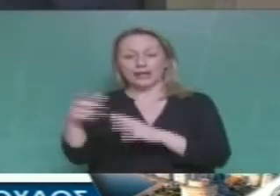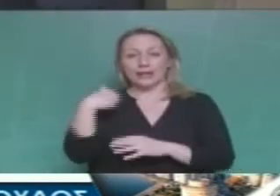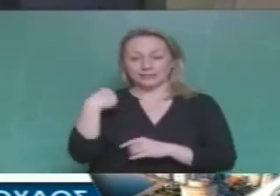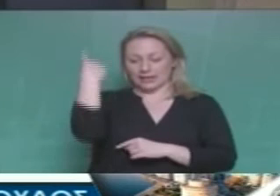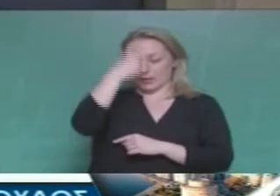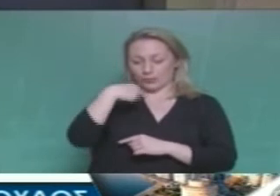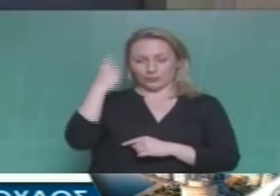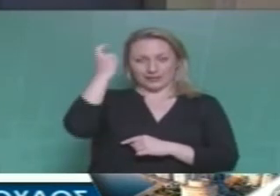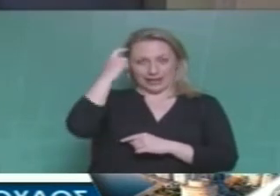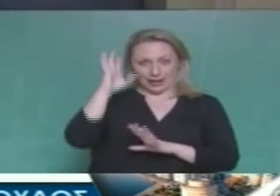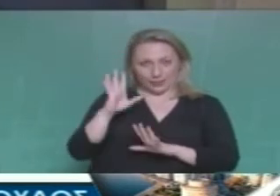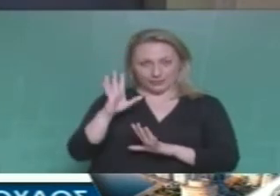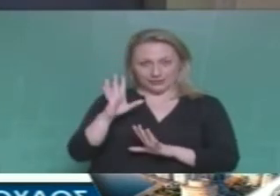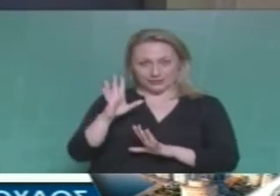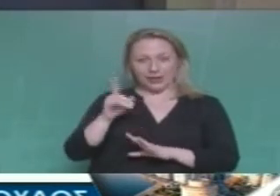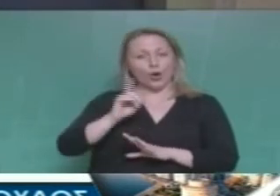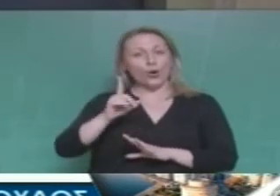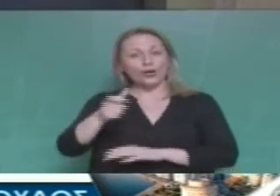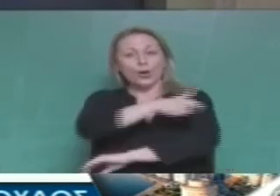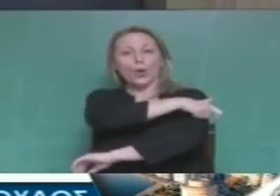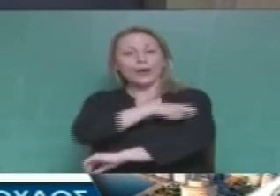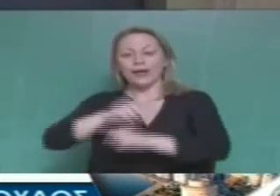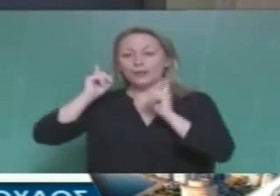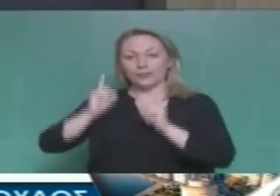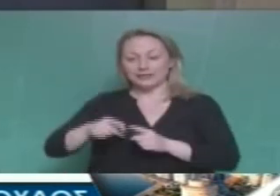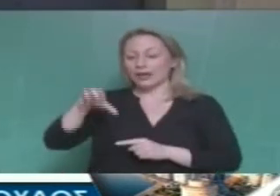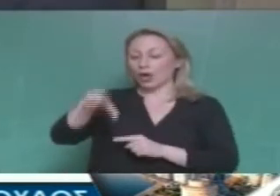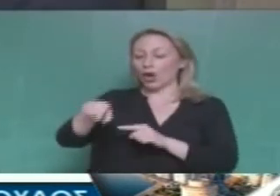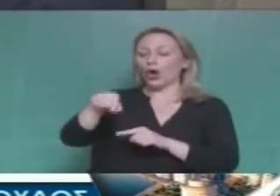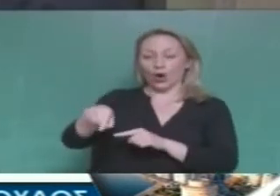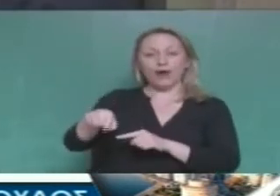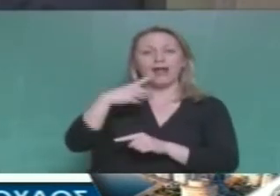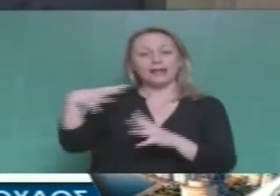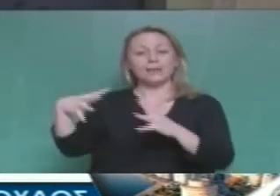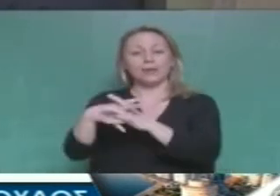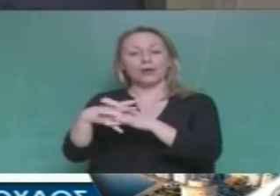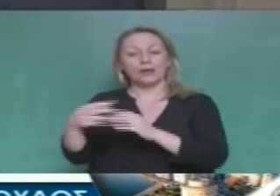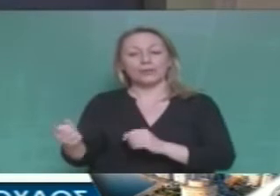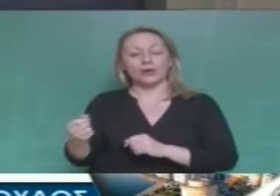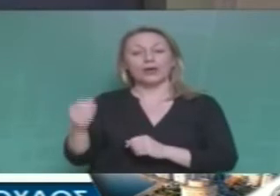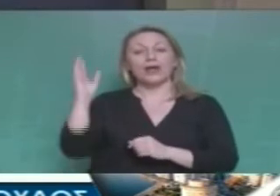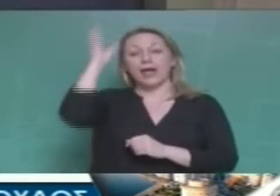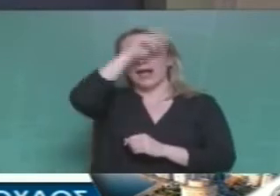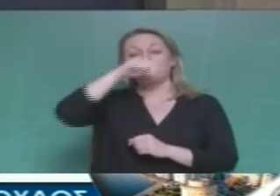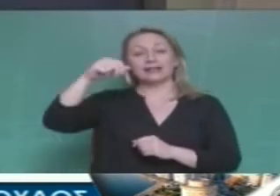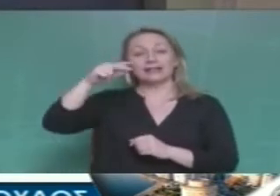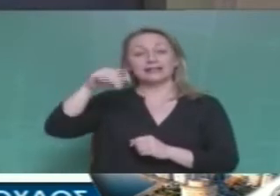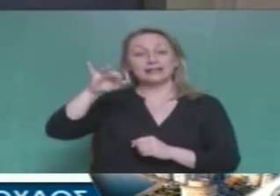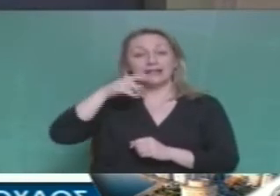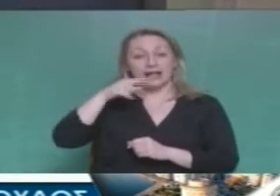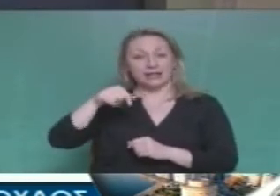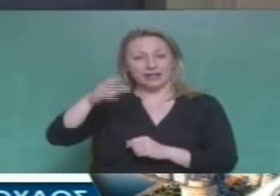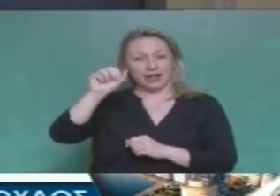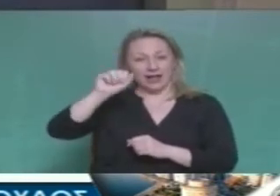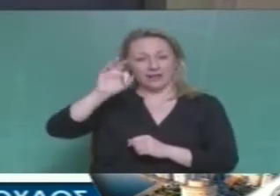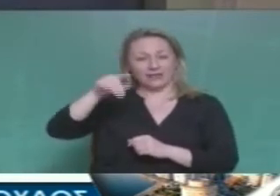καθενούς, βγαίνει με απόφαση του ΟΗΕ, να ενημερώσω για μια ακόμη φορά ότι τουλάχιστον το Αφγανιστάν θεωρείται ακόμη από τον ΟΗΕ ως εμπόλεμη χώρα.